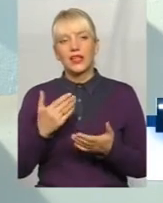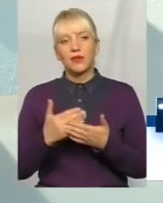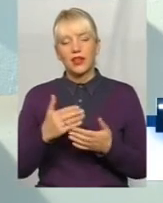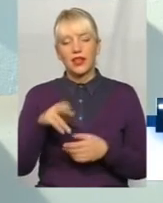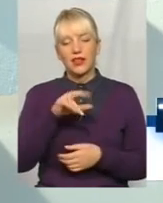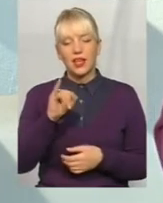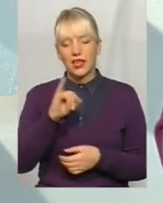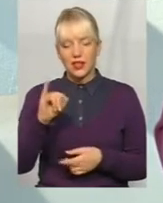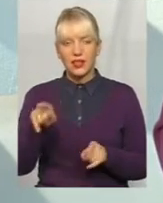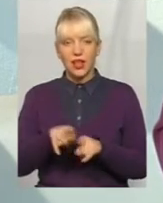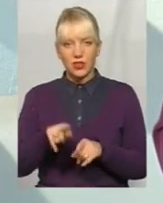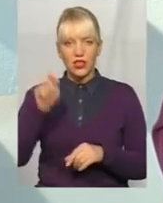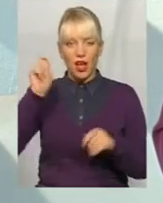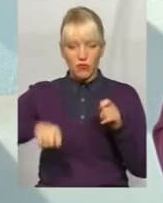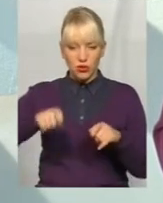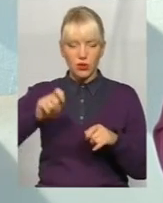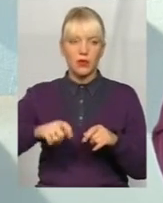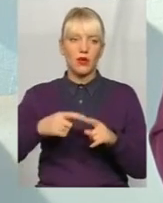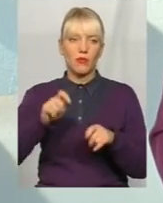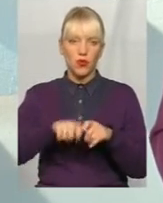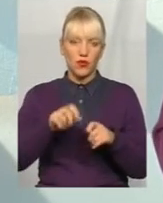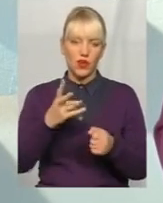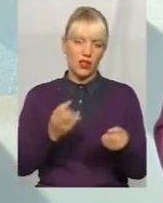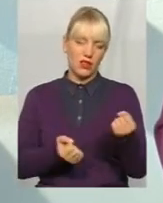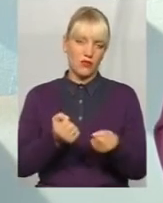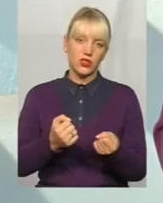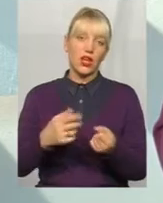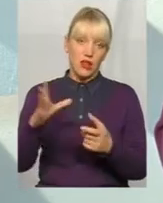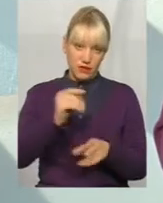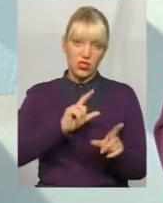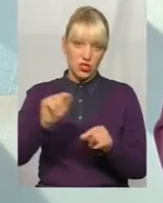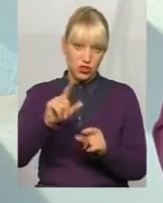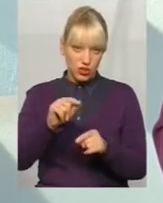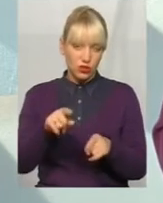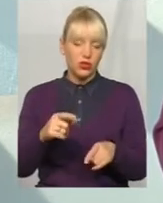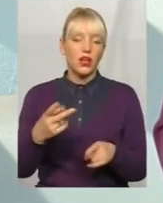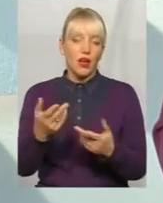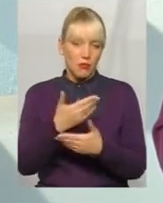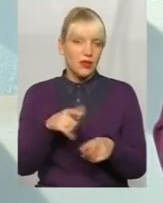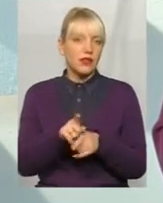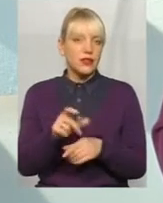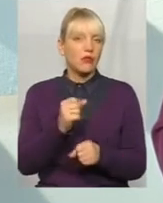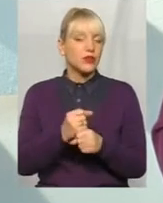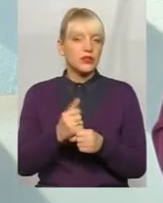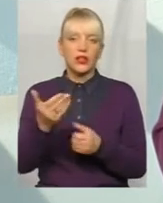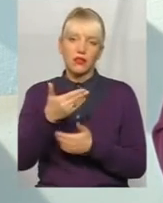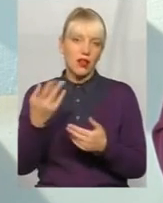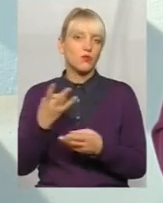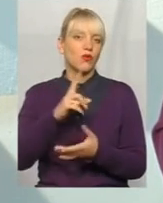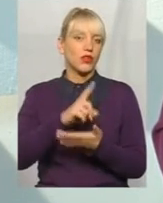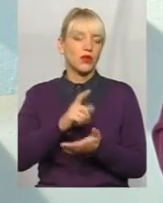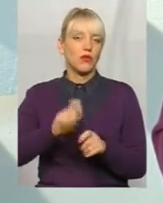водіїв, але ж вони всі їдуть, бо мусять їхати. І так само нас, ми мусимо працювати і нас мусять перевіряти. Є мета дійсно